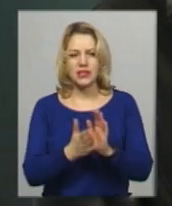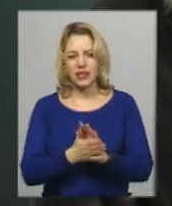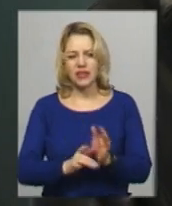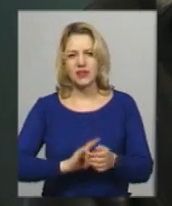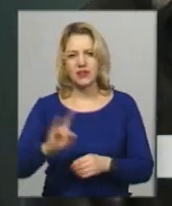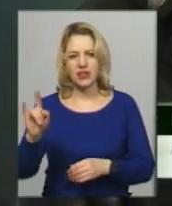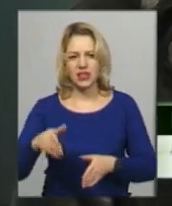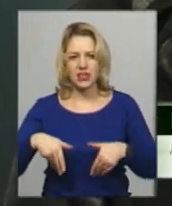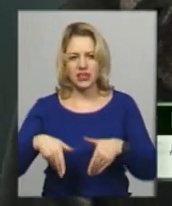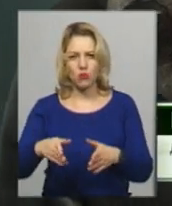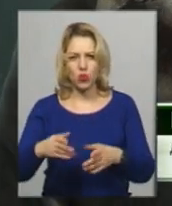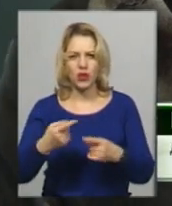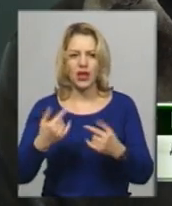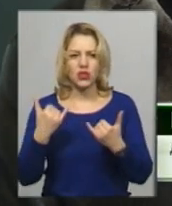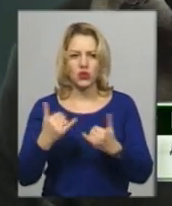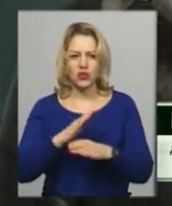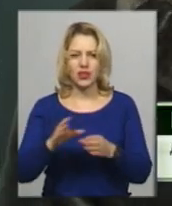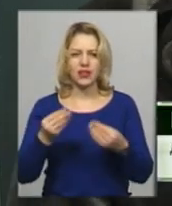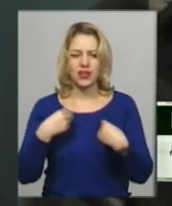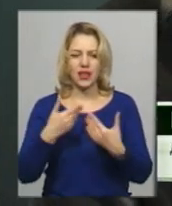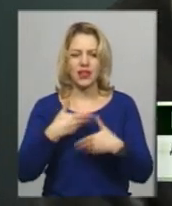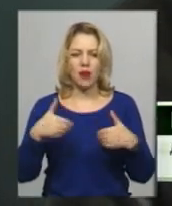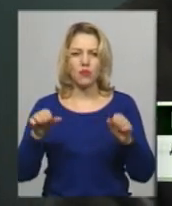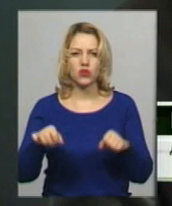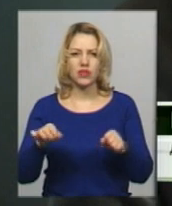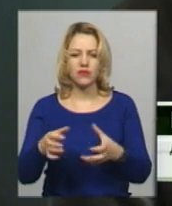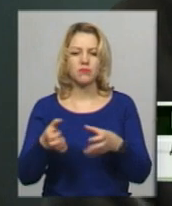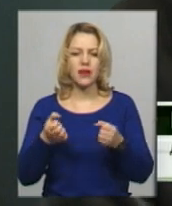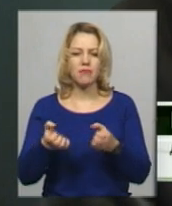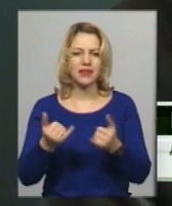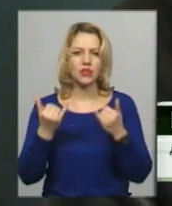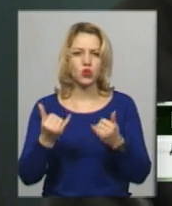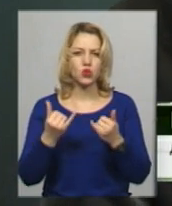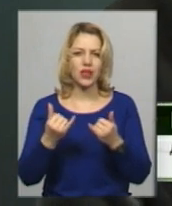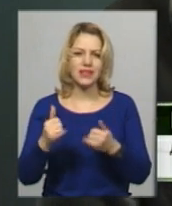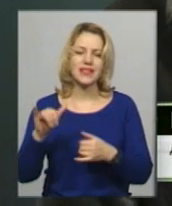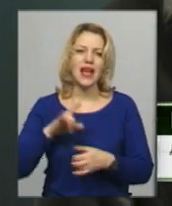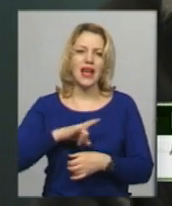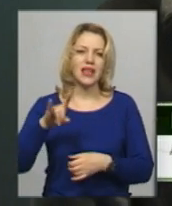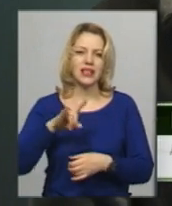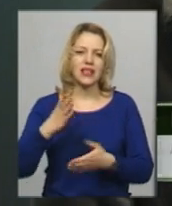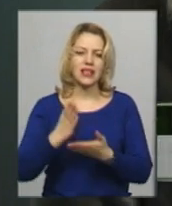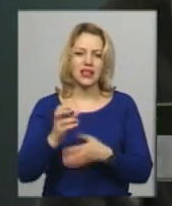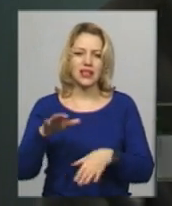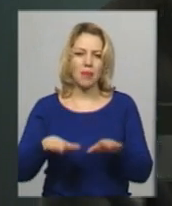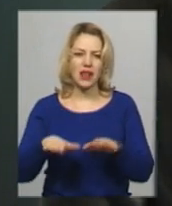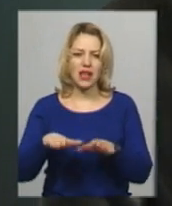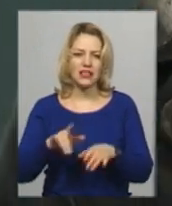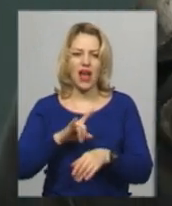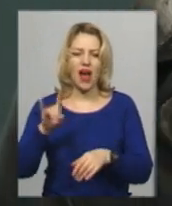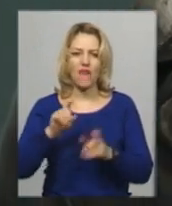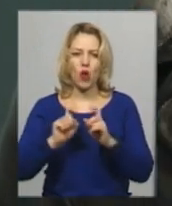-посадкової смуги сьогодні не дає нам можливості приймати сучасні літаки, які є на балансі авіакомпаній.